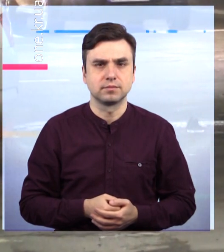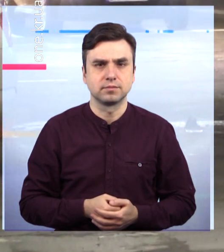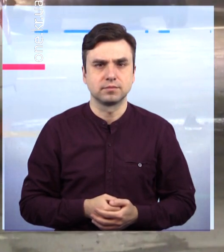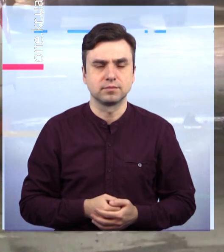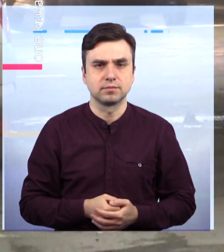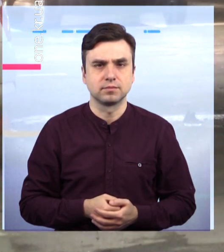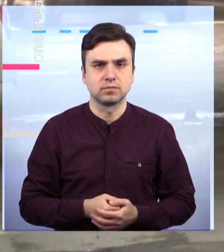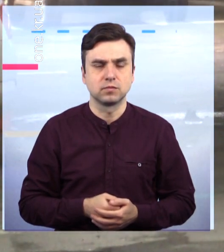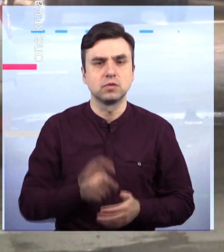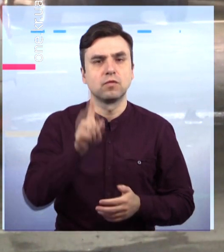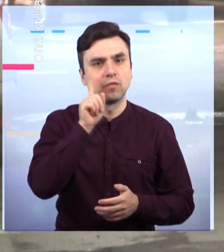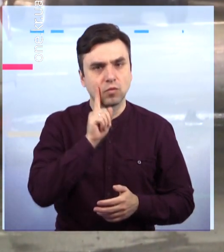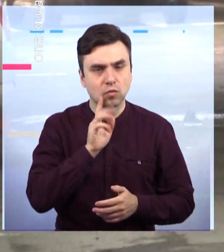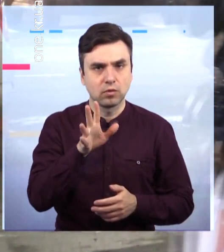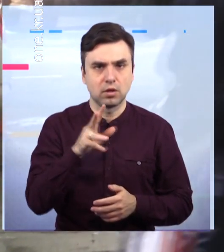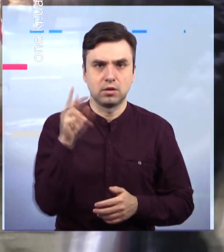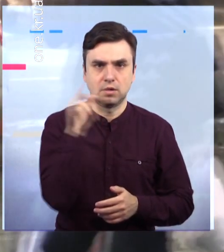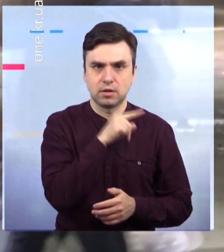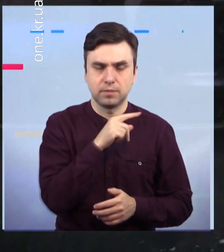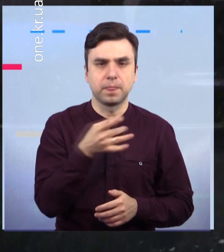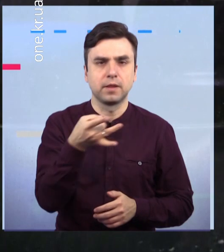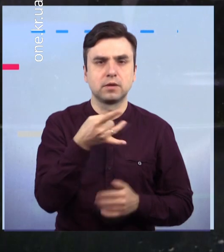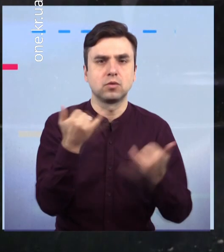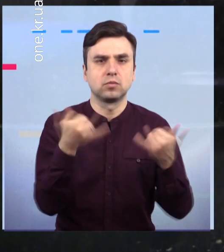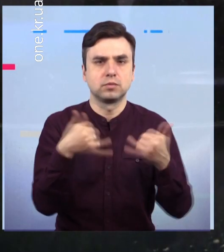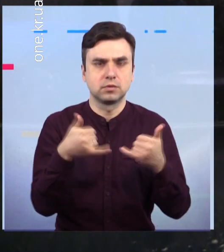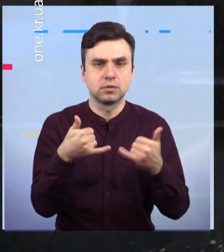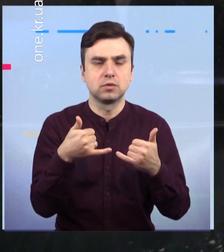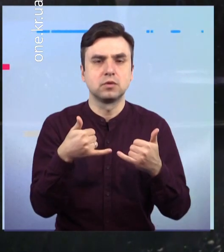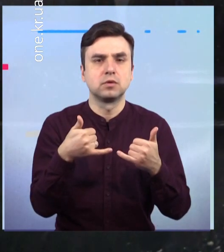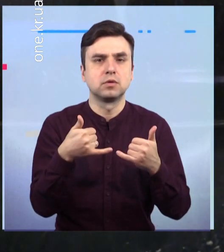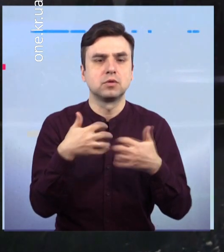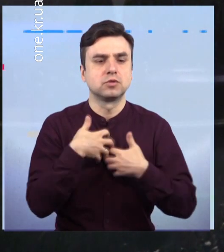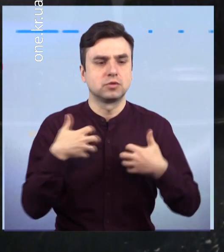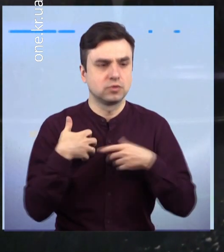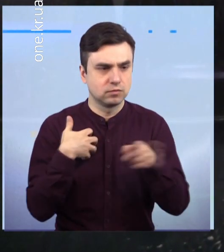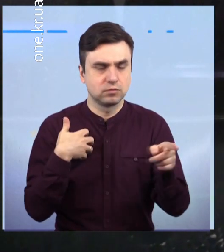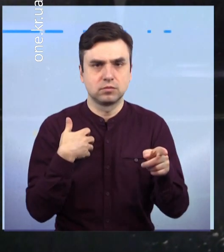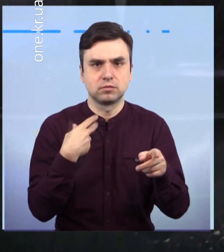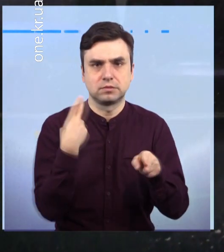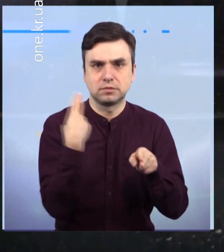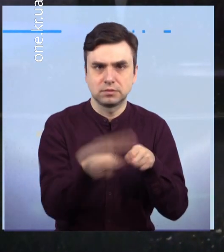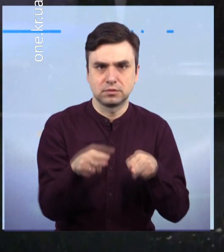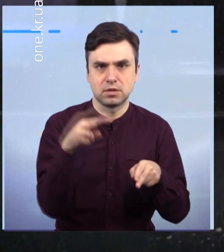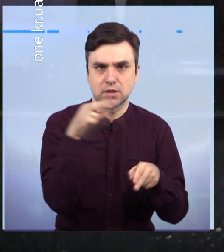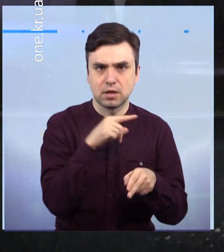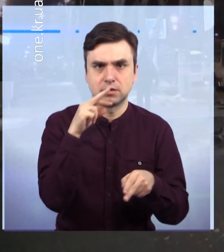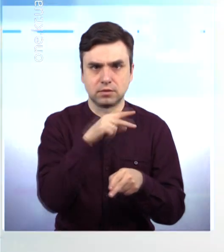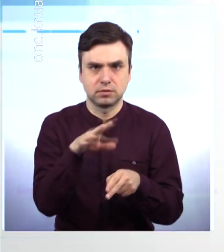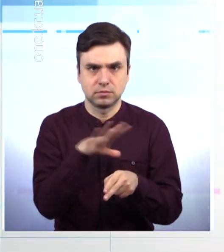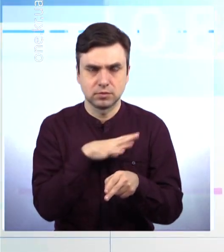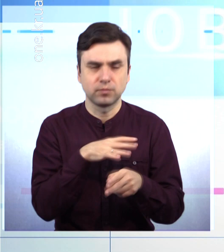– бампер, фари та капот. На місці працювали патрульні поліцейські. Вони і будуть розбиратися у всіх обставинах ДТП.